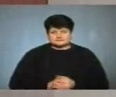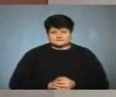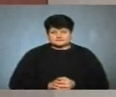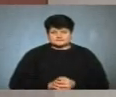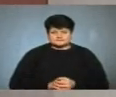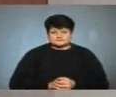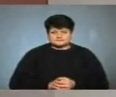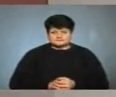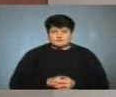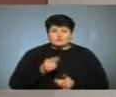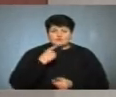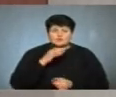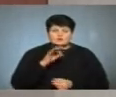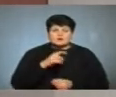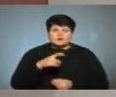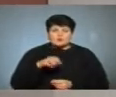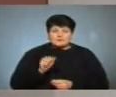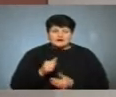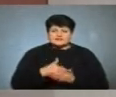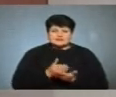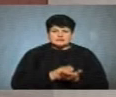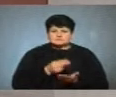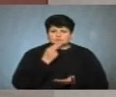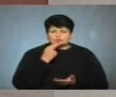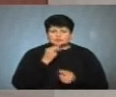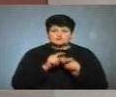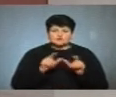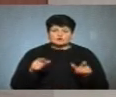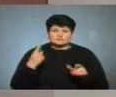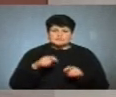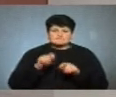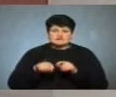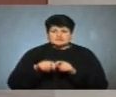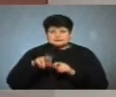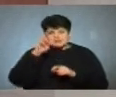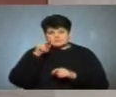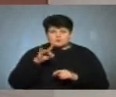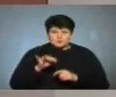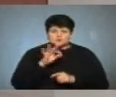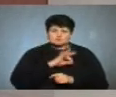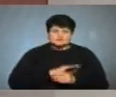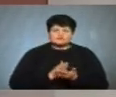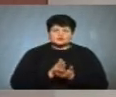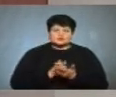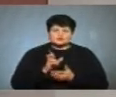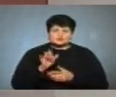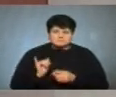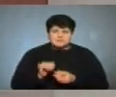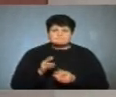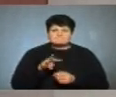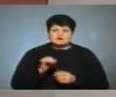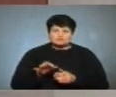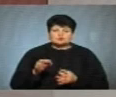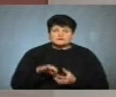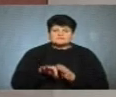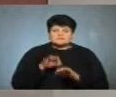За словами Ольги Хоми, якість продуктів у школах області перевірятиме Держпродспоживслужба, меню також підбиратимуть учням